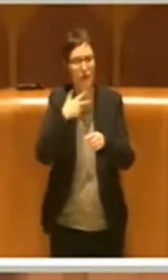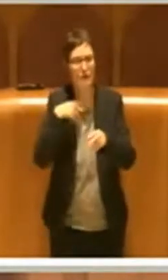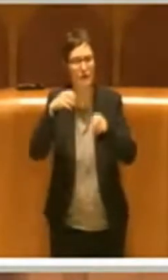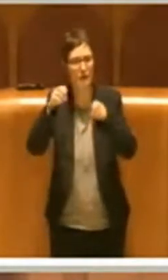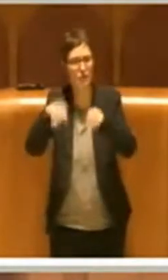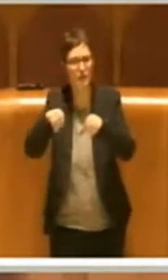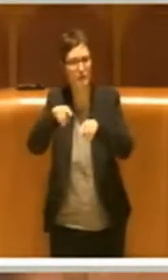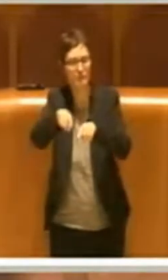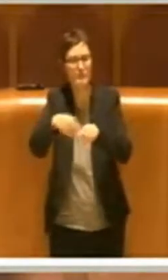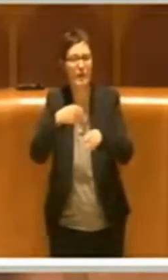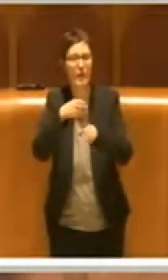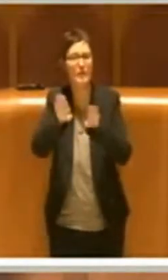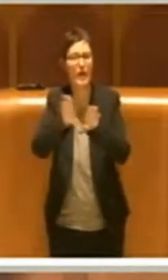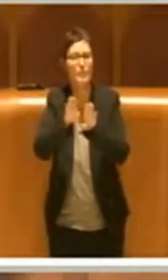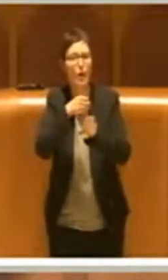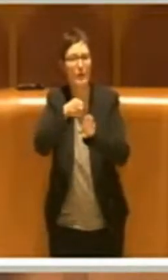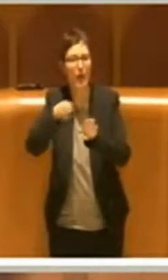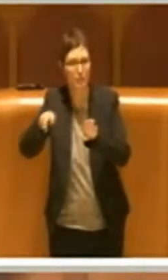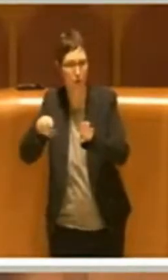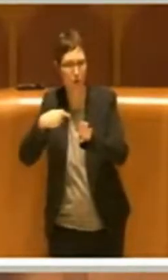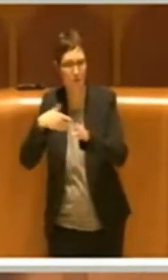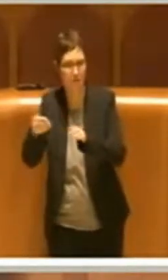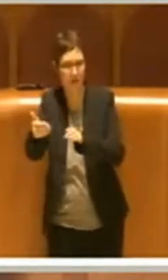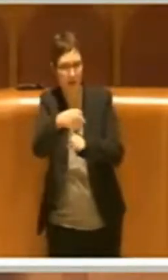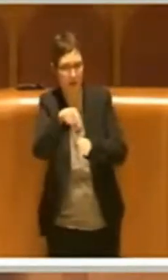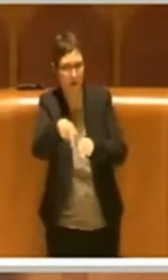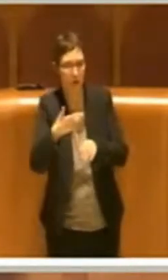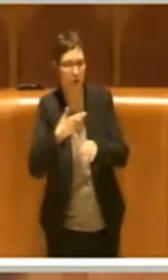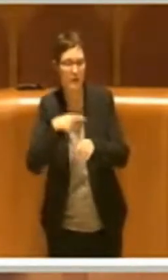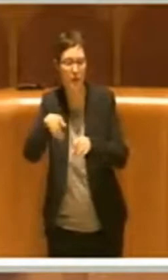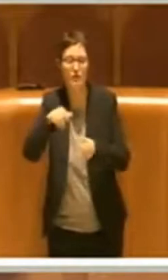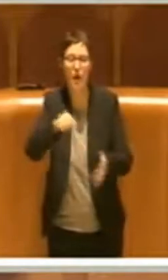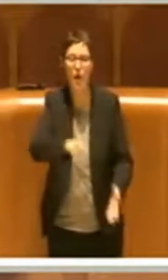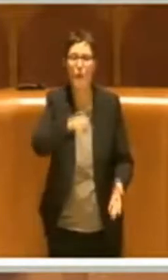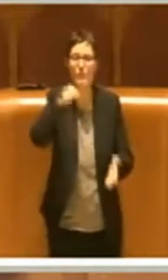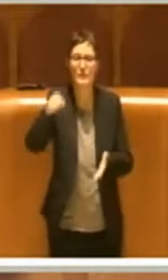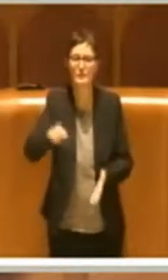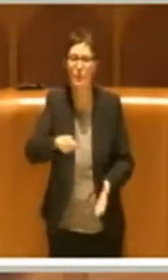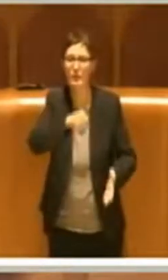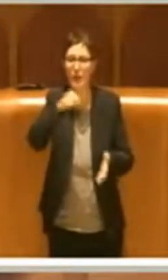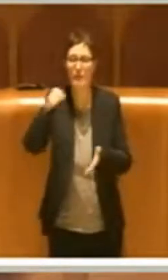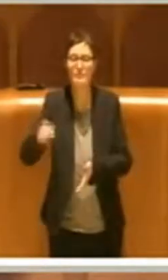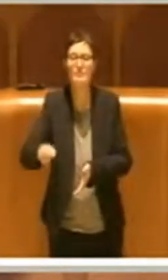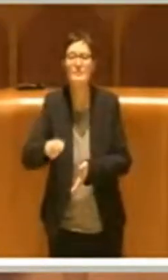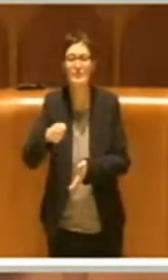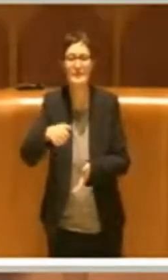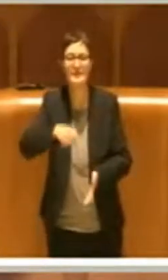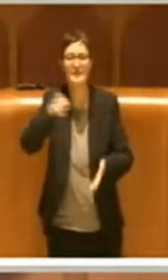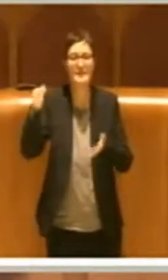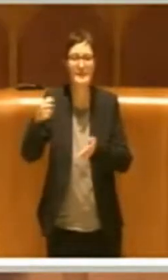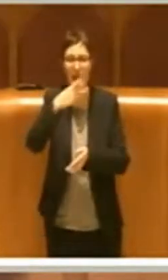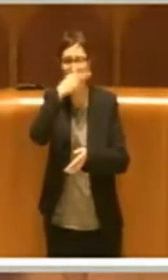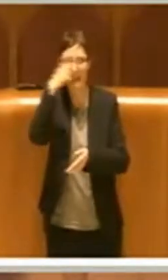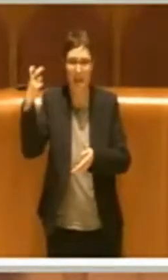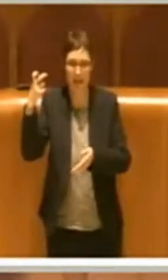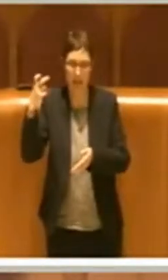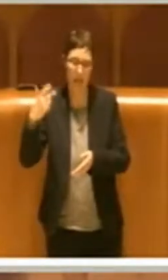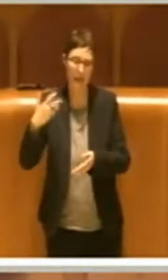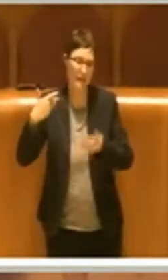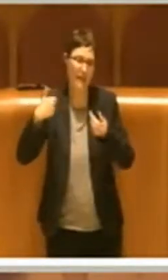lo spostamento dei sacchi neri, come si può sol dire, cioè l'abbandono di vari ingombrianti e